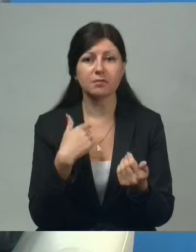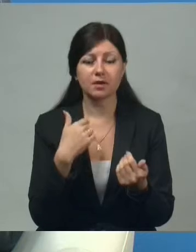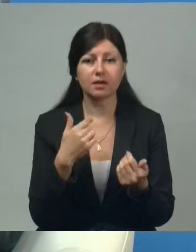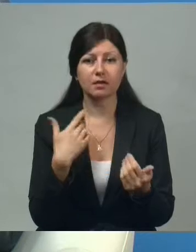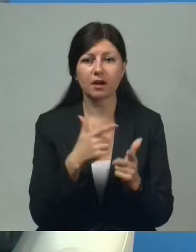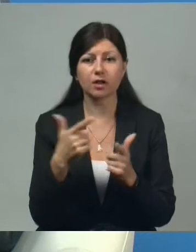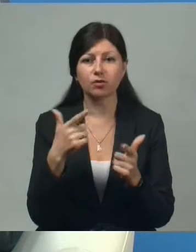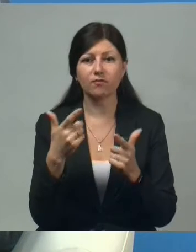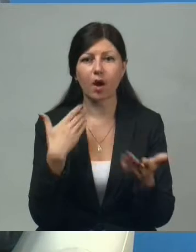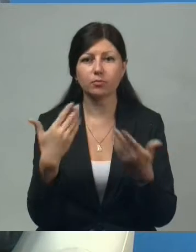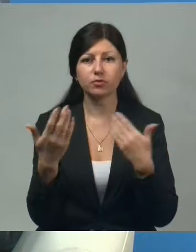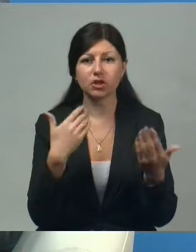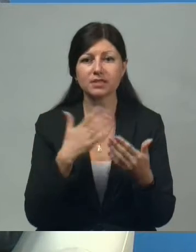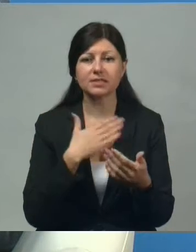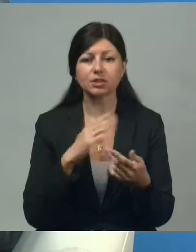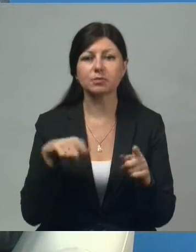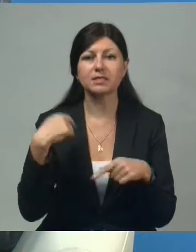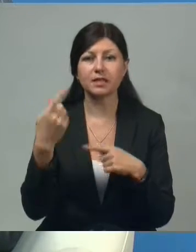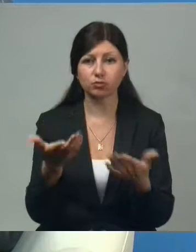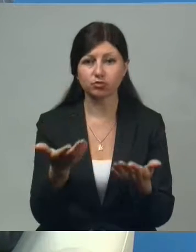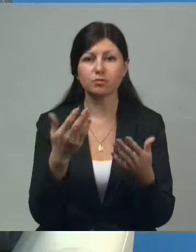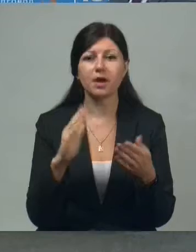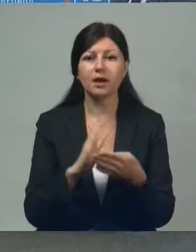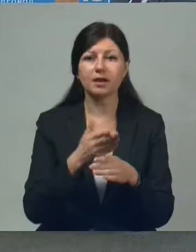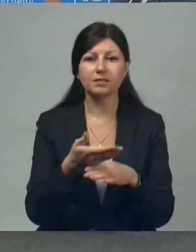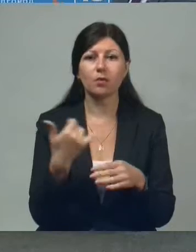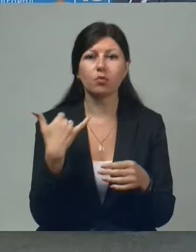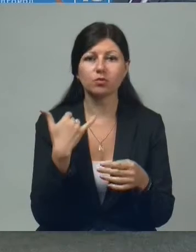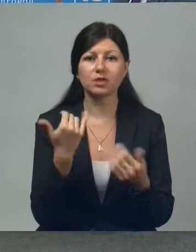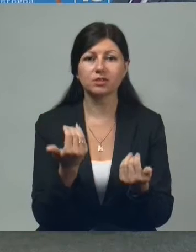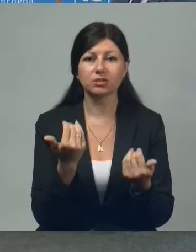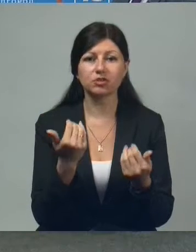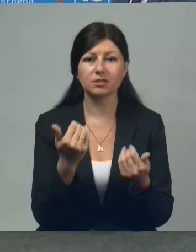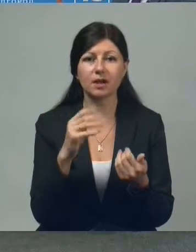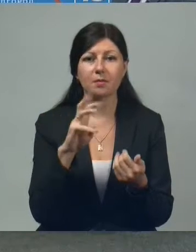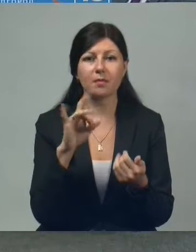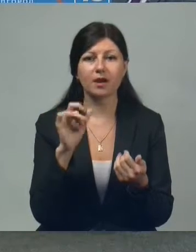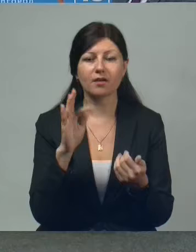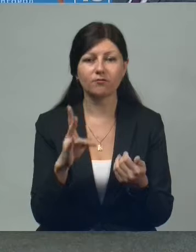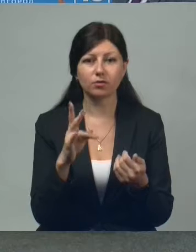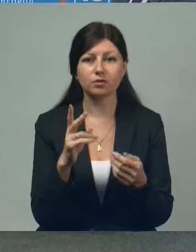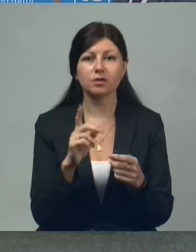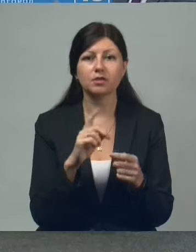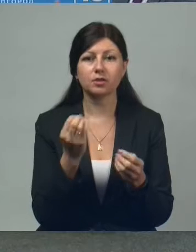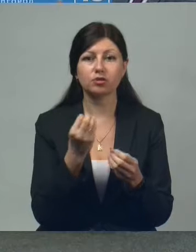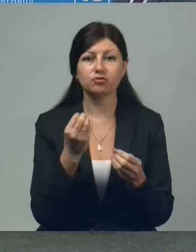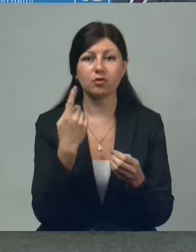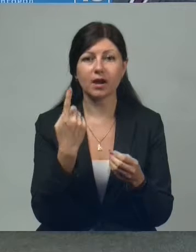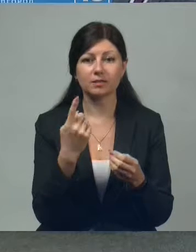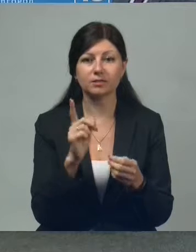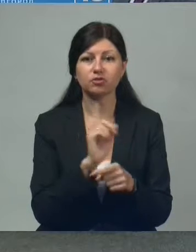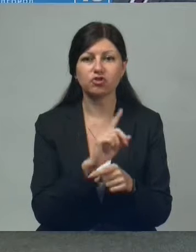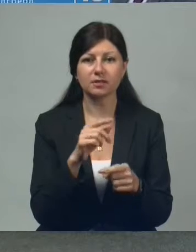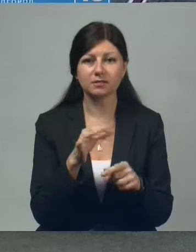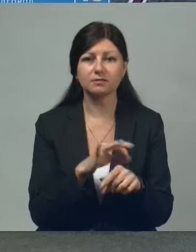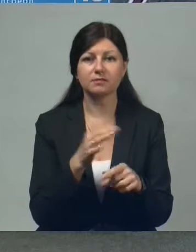Вы общаться с нашими следующими гостями. У нас марафон идет из часа в час, завершается еще один очередной час нашего